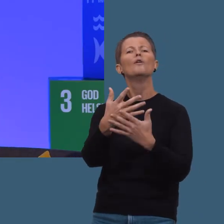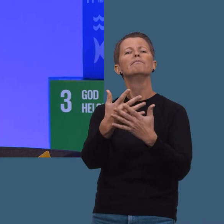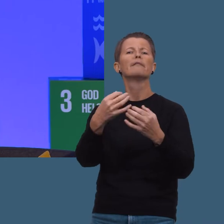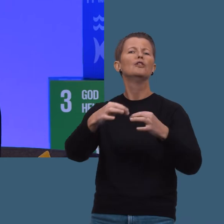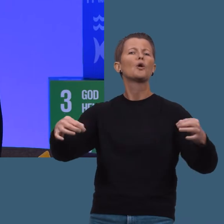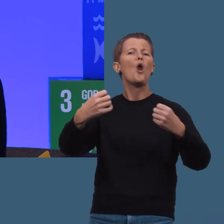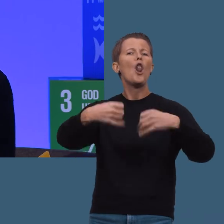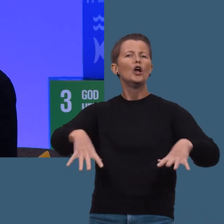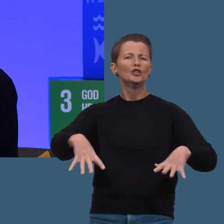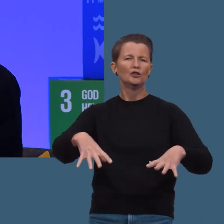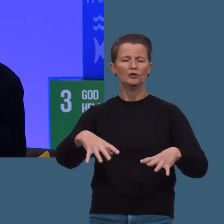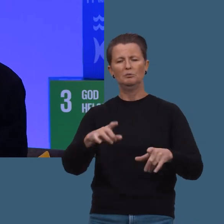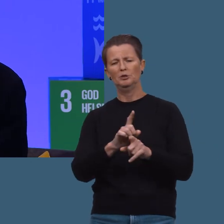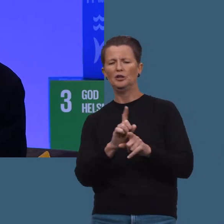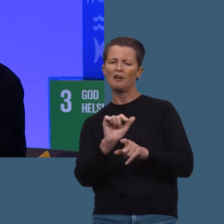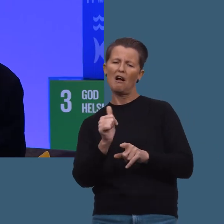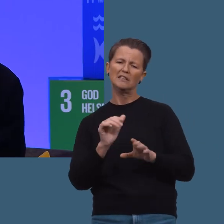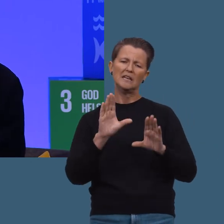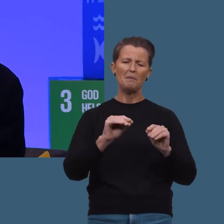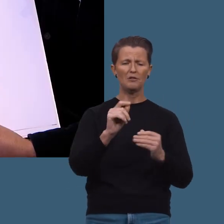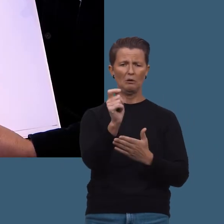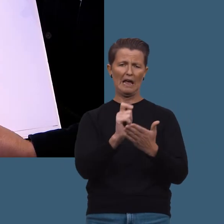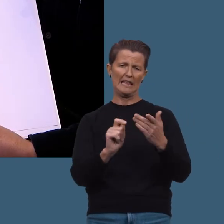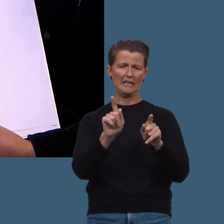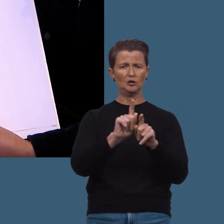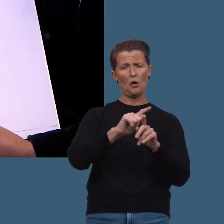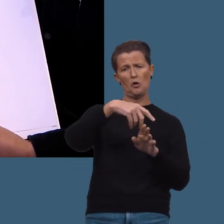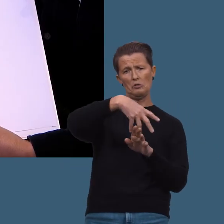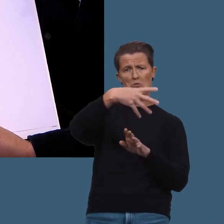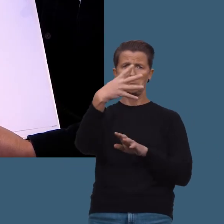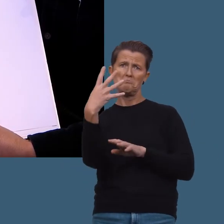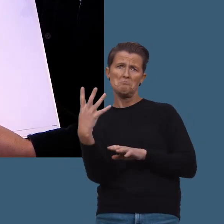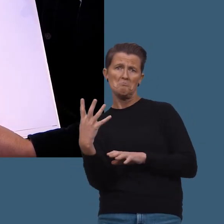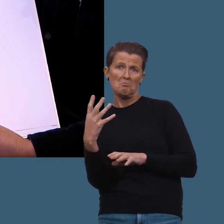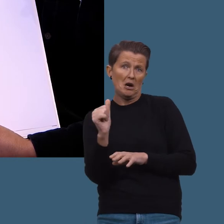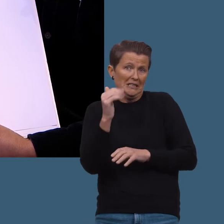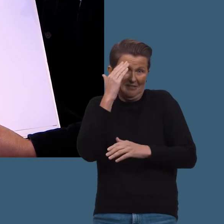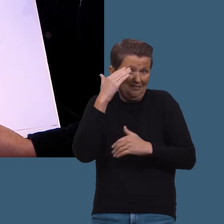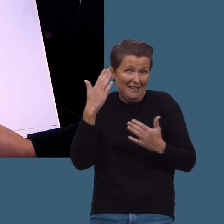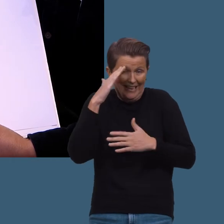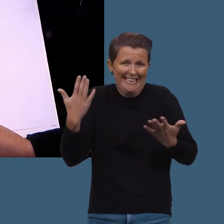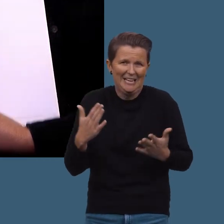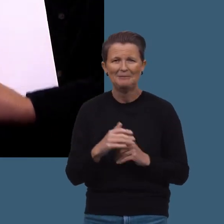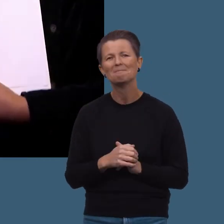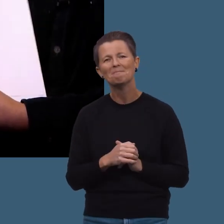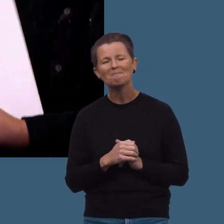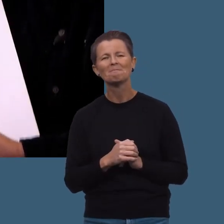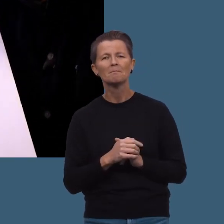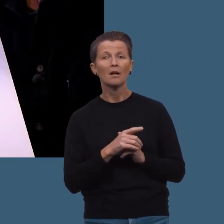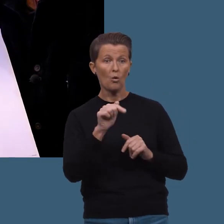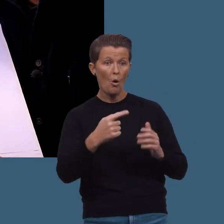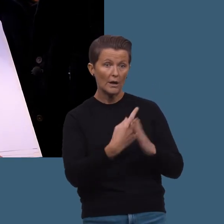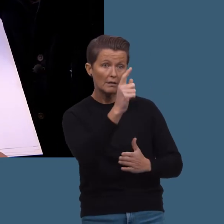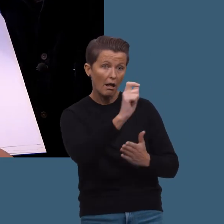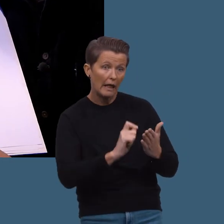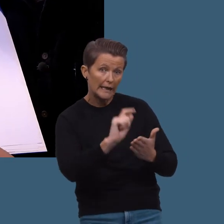trådløst, så i dag burde jeg heller ha gjort noe helt annet. Kanskje tegnet noe sånt? Jeg vet ikke. Nei, det vet jeg ikke. Ja, det